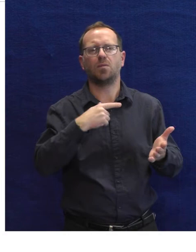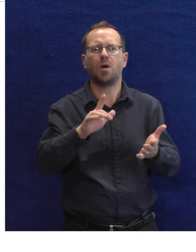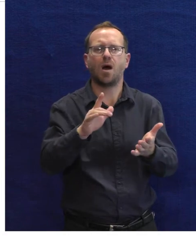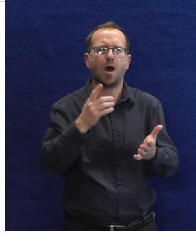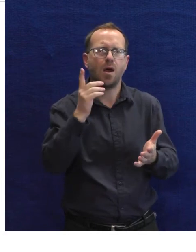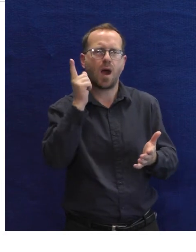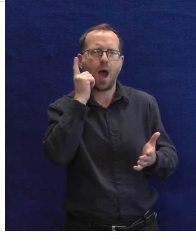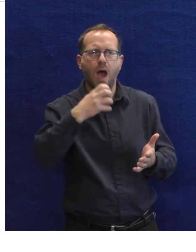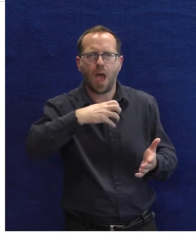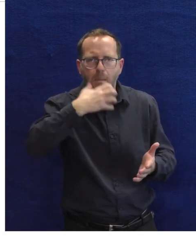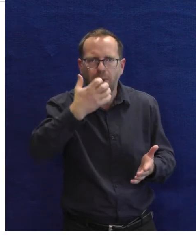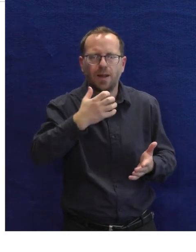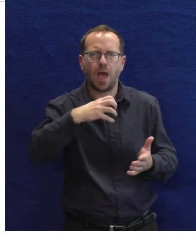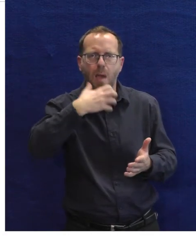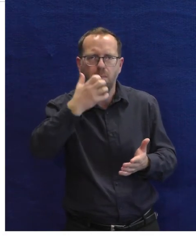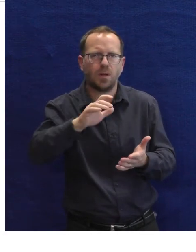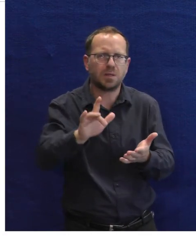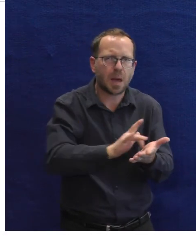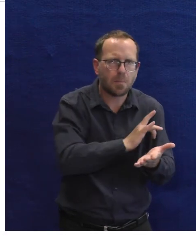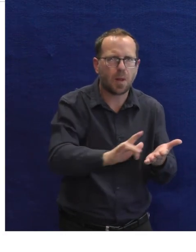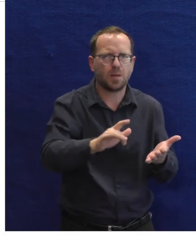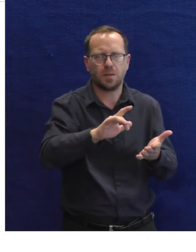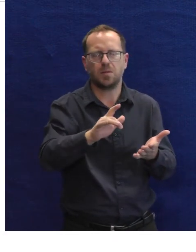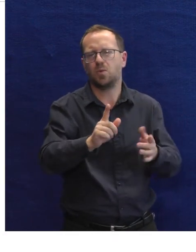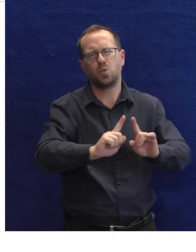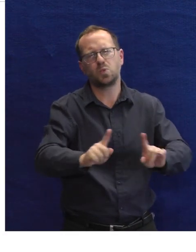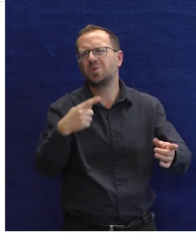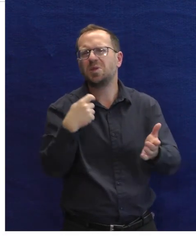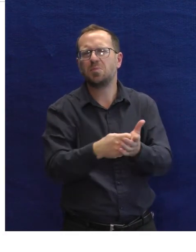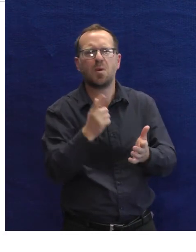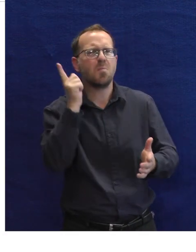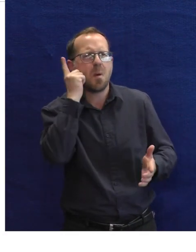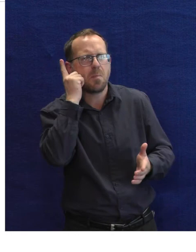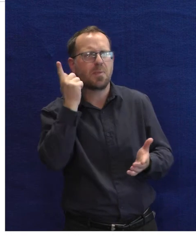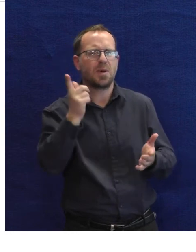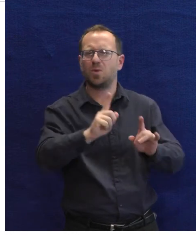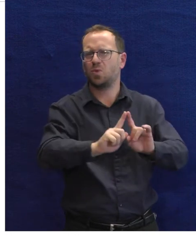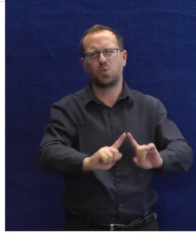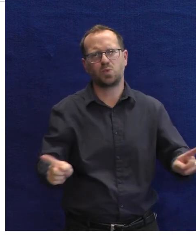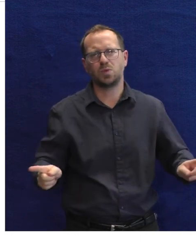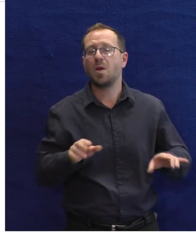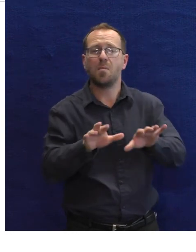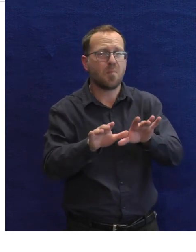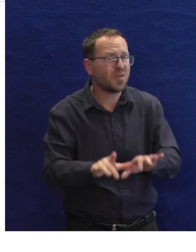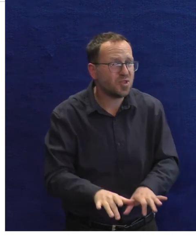s iOS, tedy iPad od Apple.